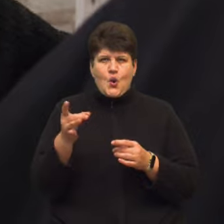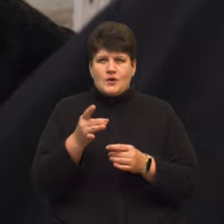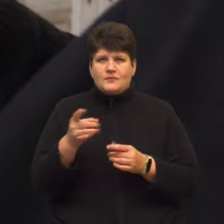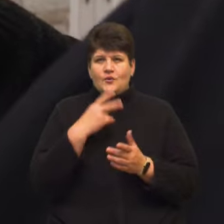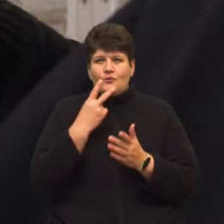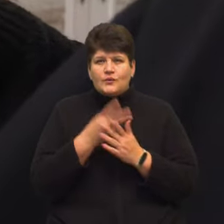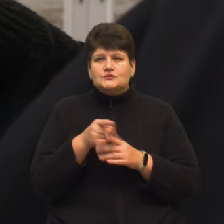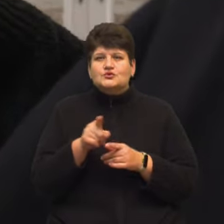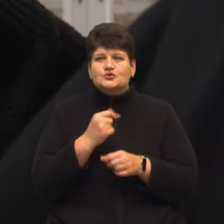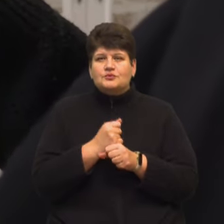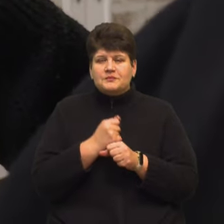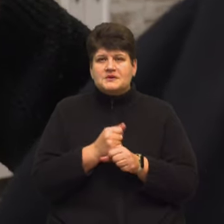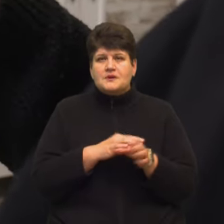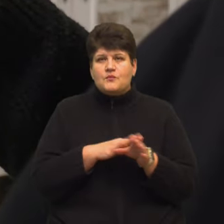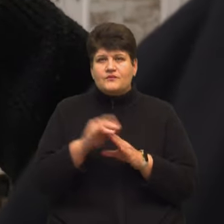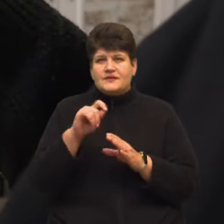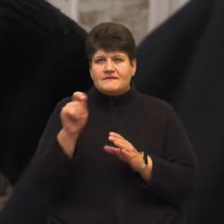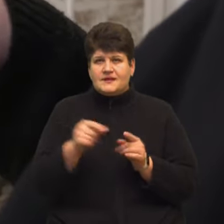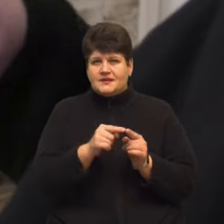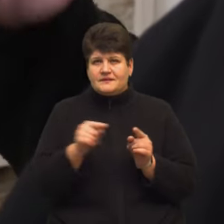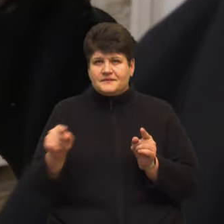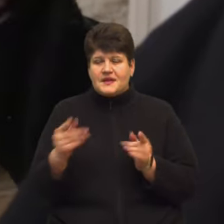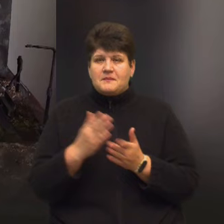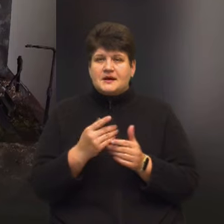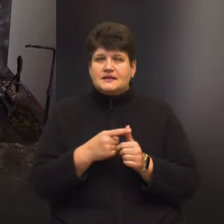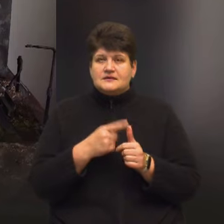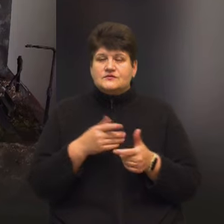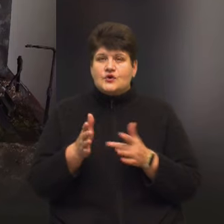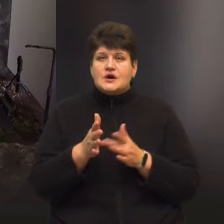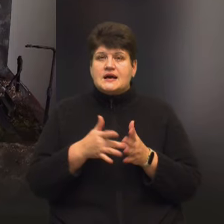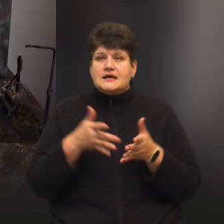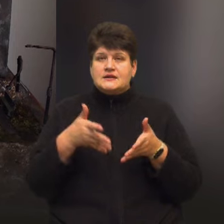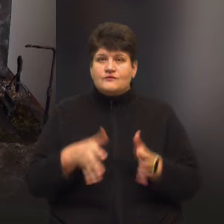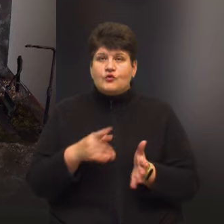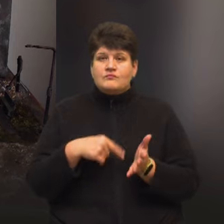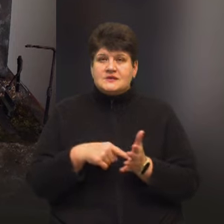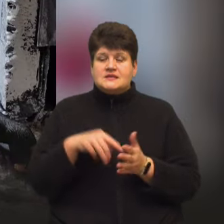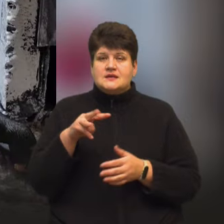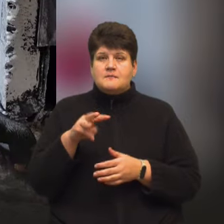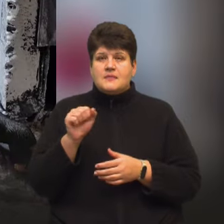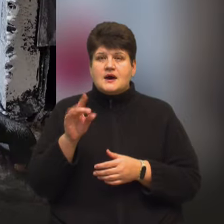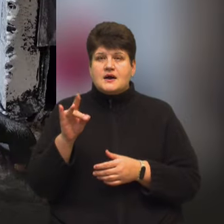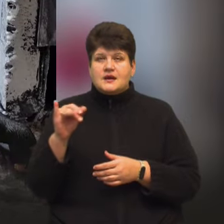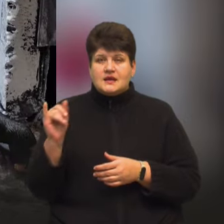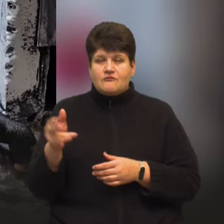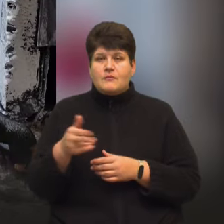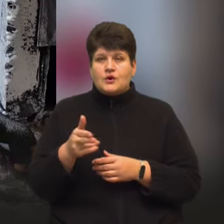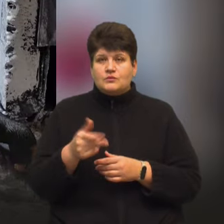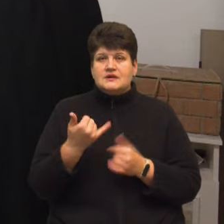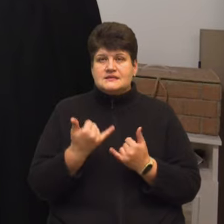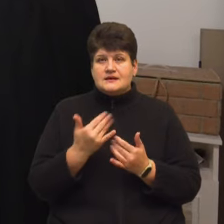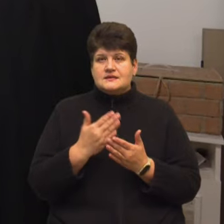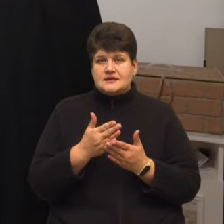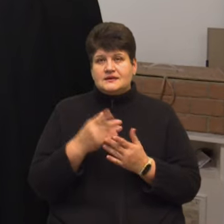зробила під час повномасштабної війни. Вона має назву «Різдво в місті Марії Маріуполі». Зараз її витвір перебуває у Римі.